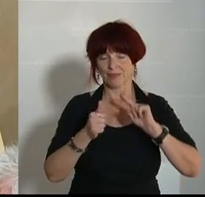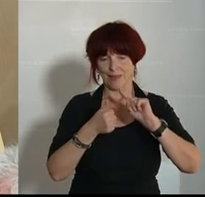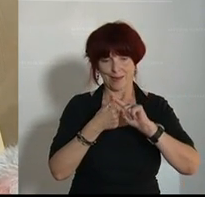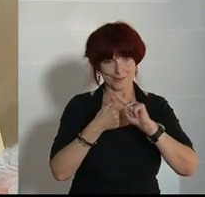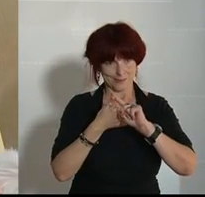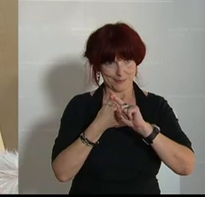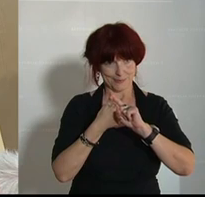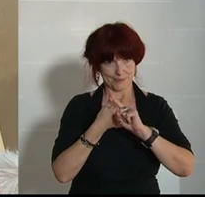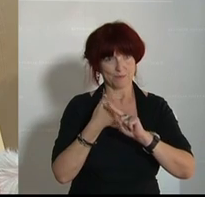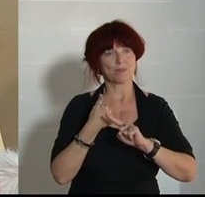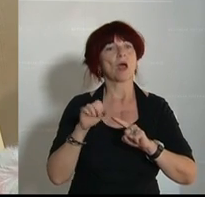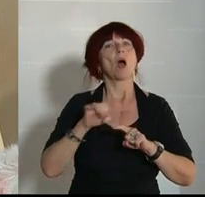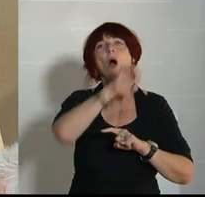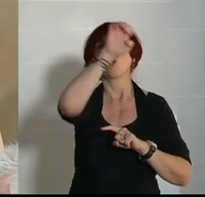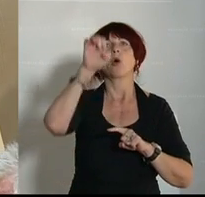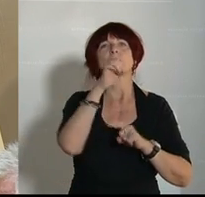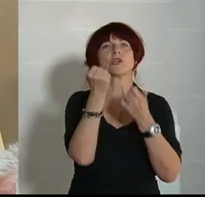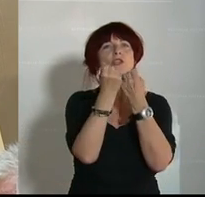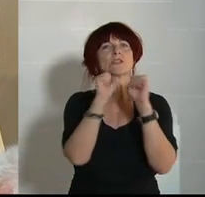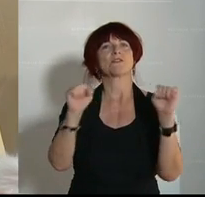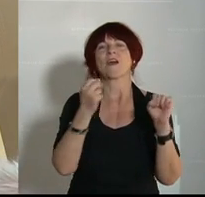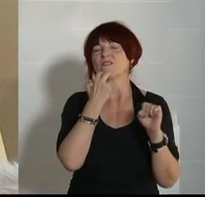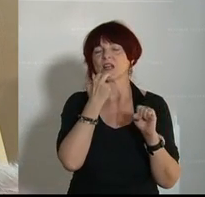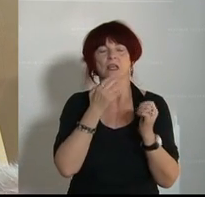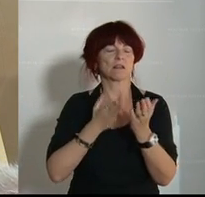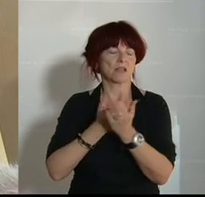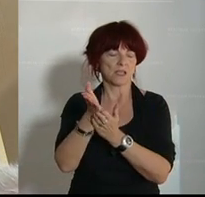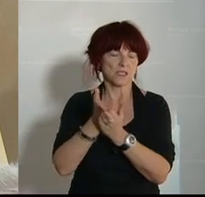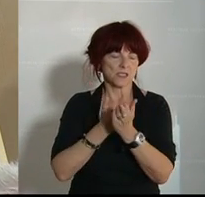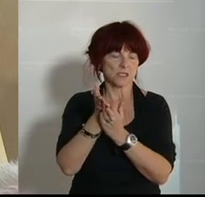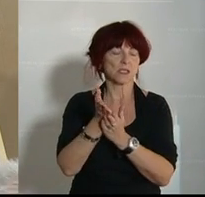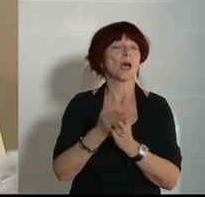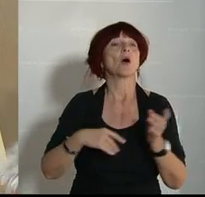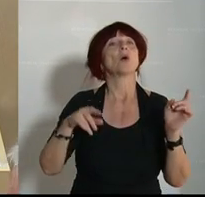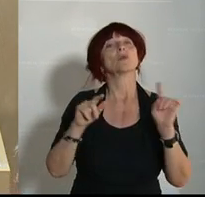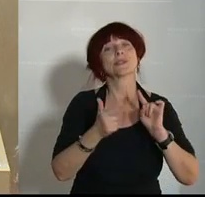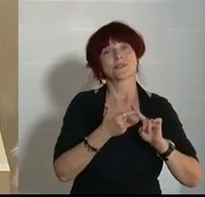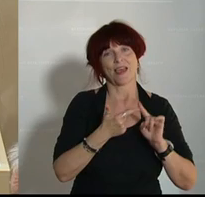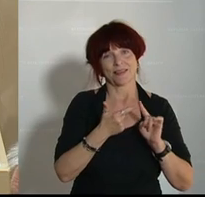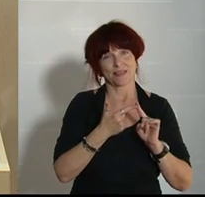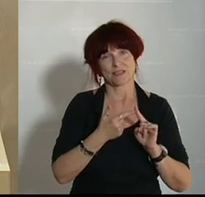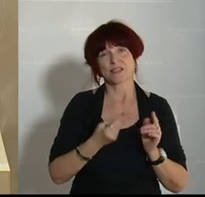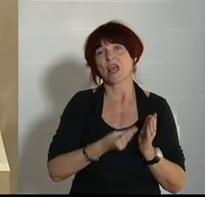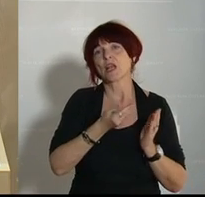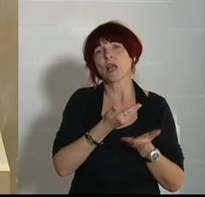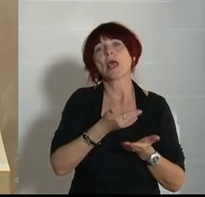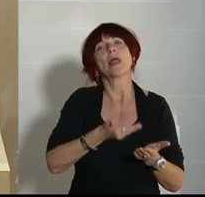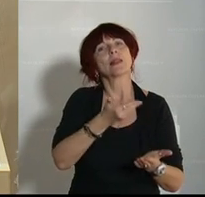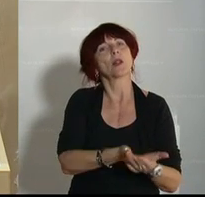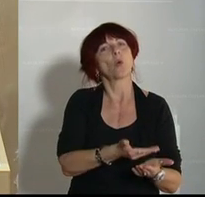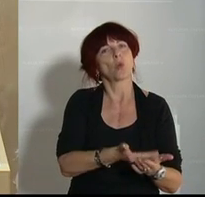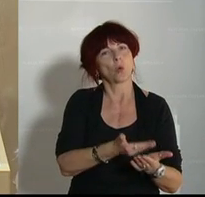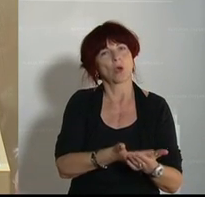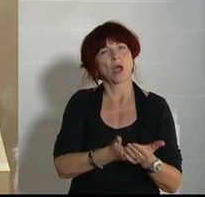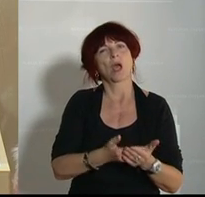dem Europäischen Freiwilligendienst, andererseits mit der Entlohnung der verlängerten Zivildiener. Und